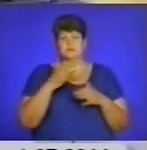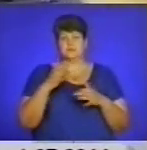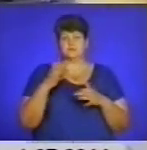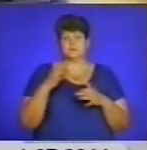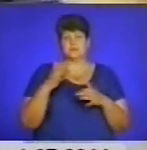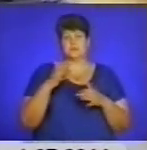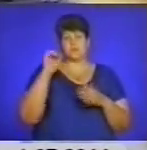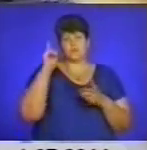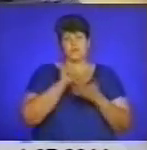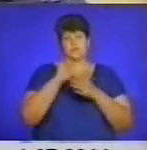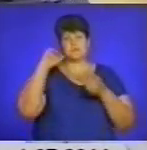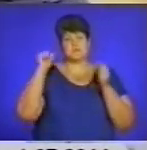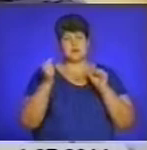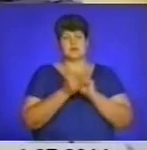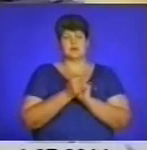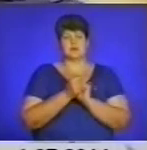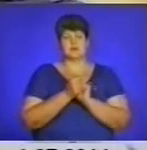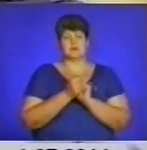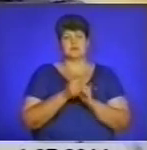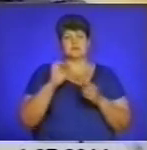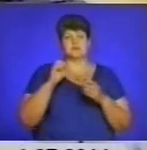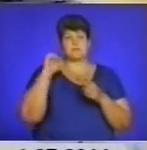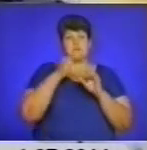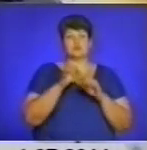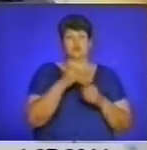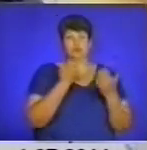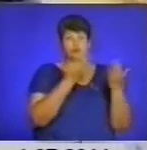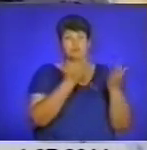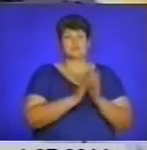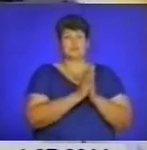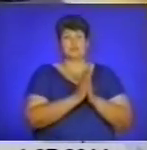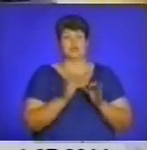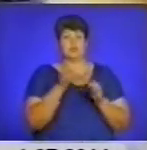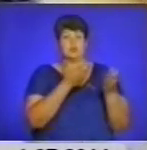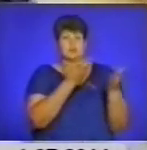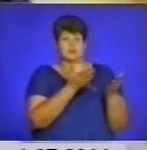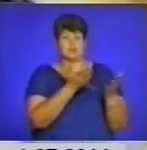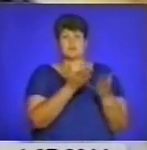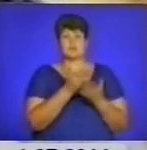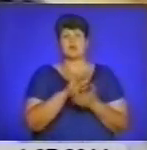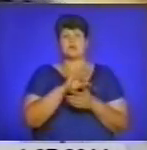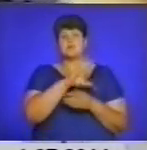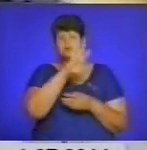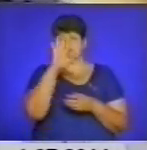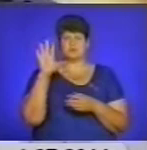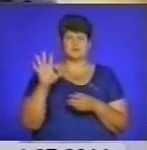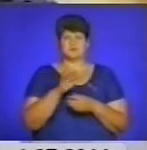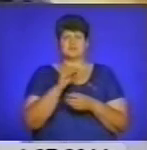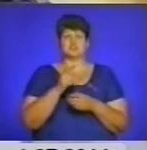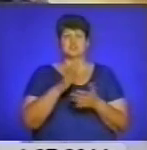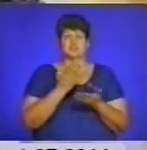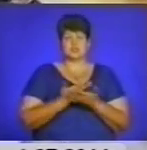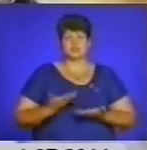Ми повинні пам'ятати з пам'яттю про них, з молитвою про них, але попри те все, життя